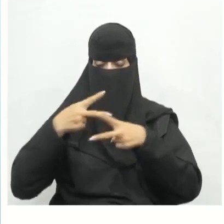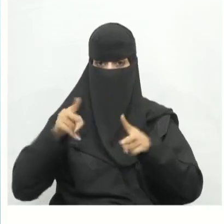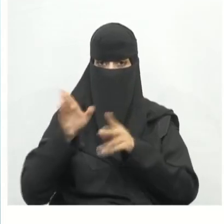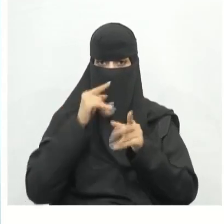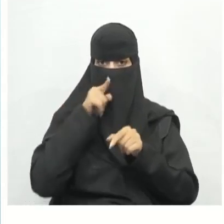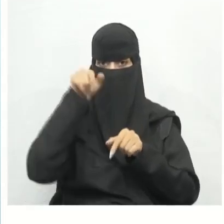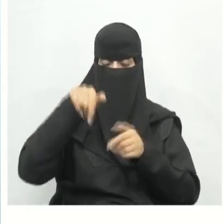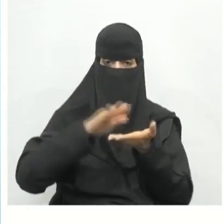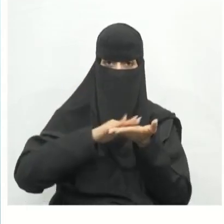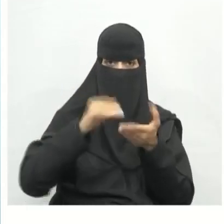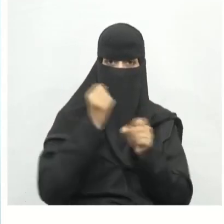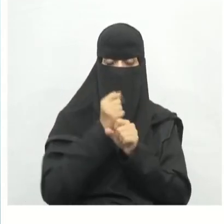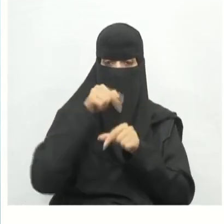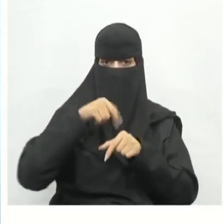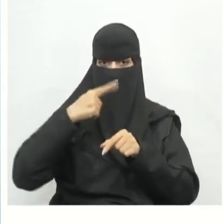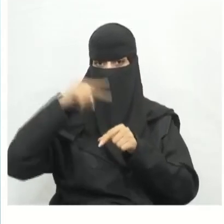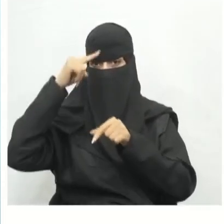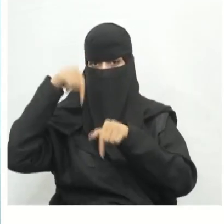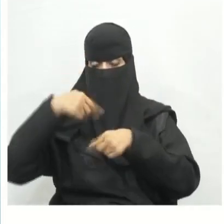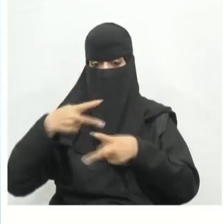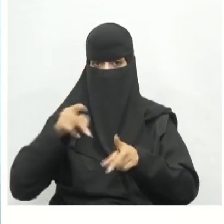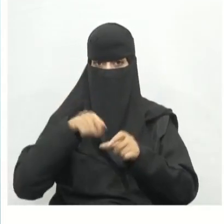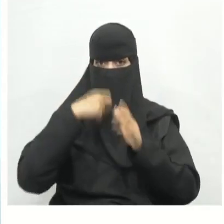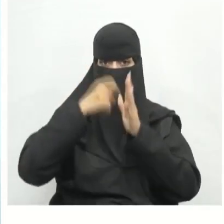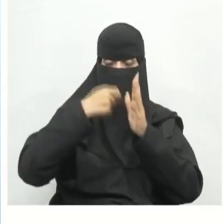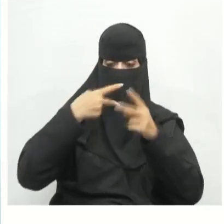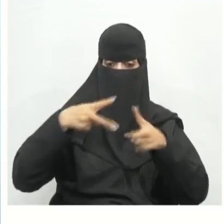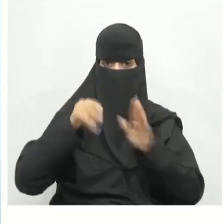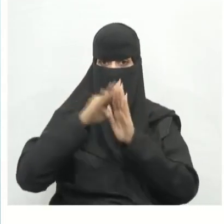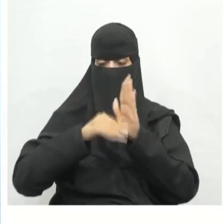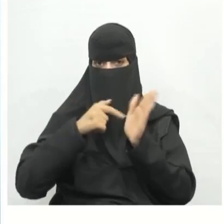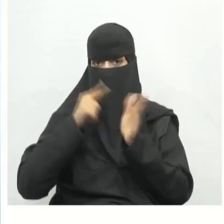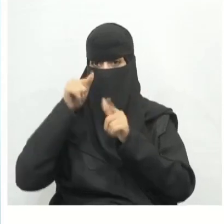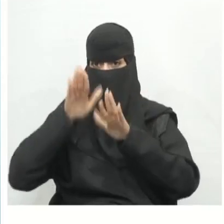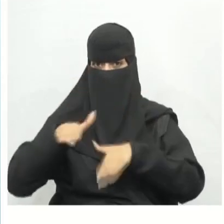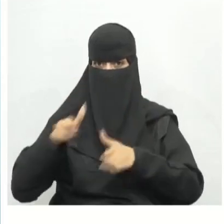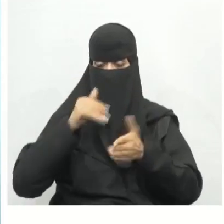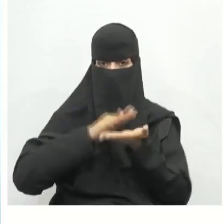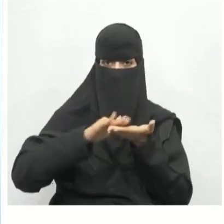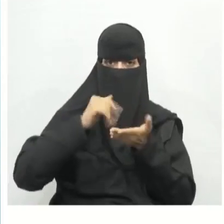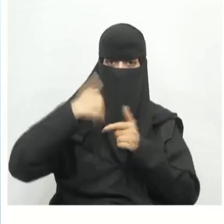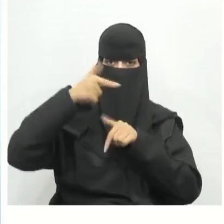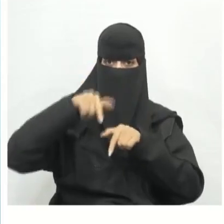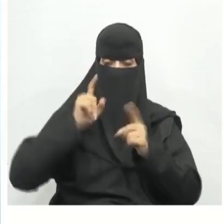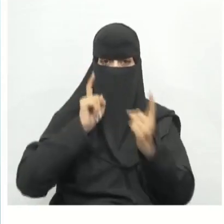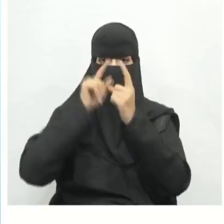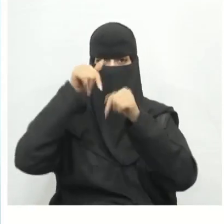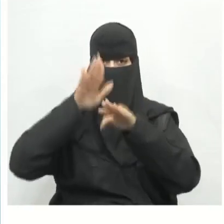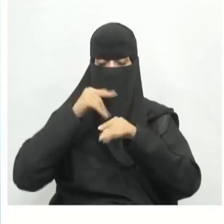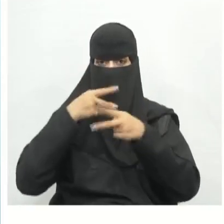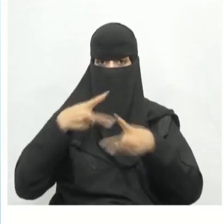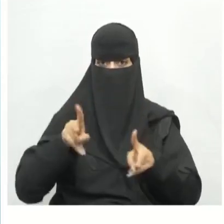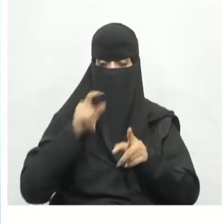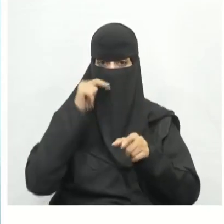وهو سطح العمل الافتراضي عند بدء تشغيل برنامج الفريكاد يوفر سطح العمل هذه واجهة بسيطة لفتح